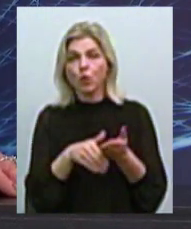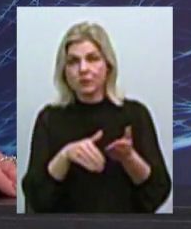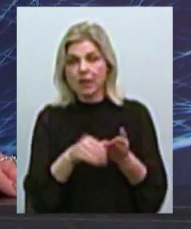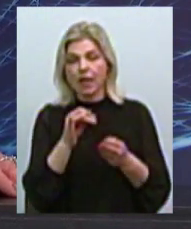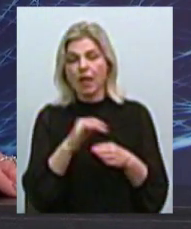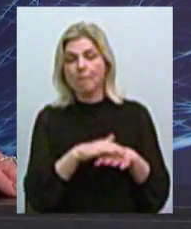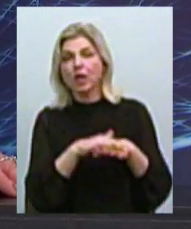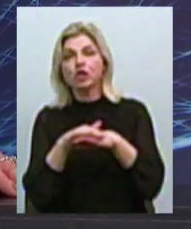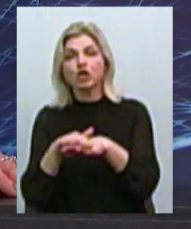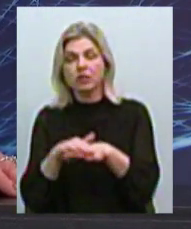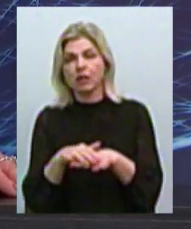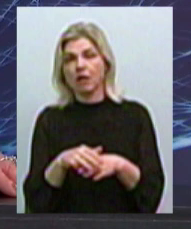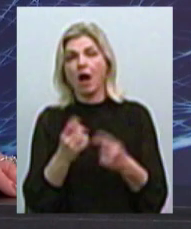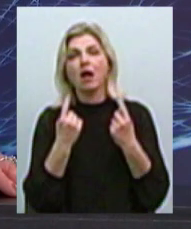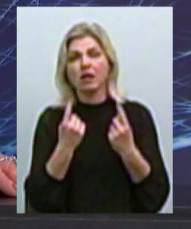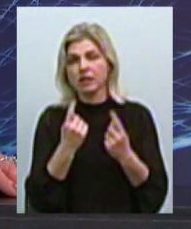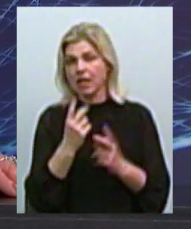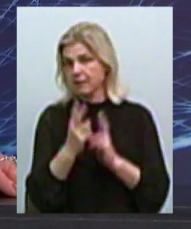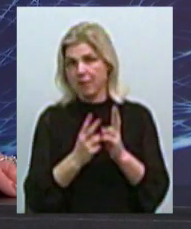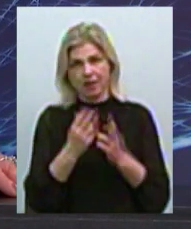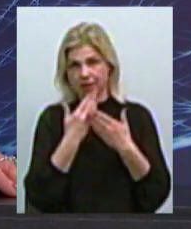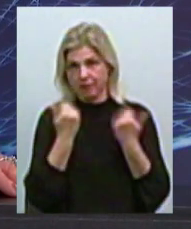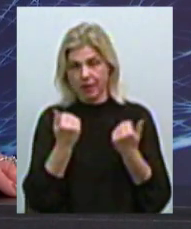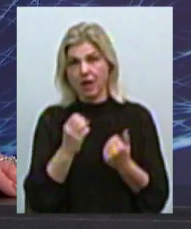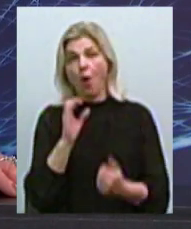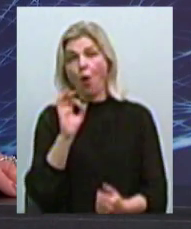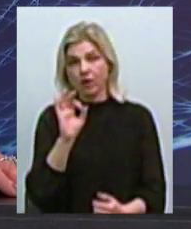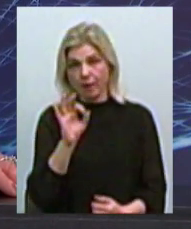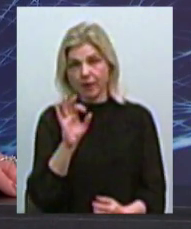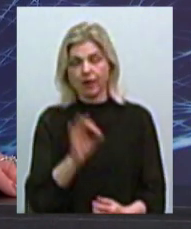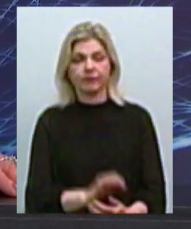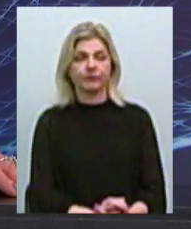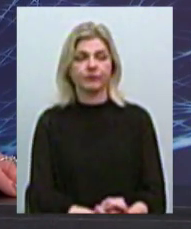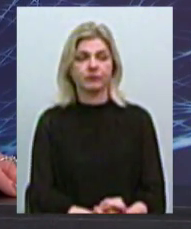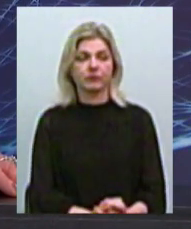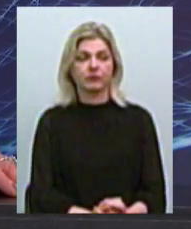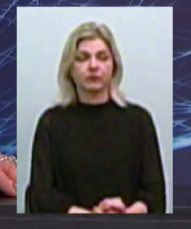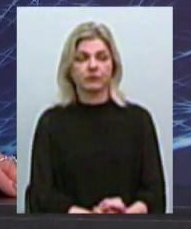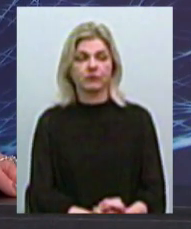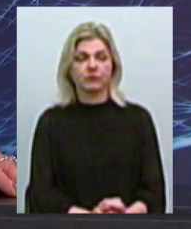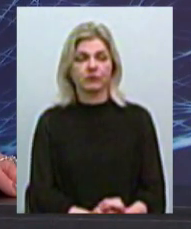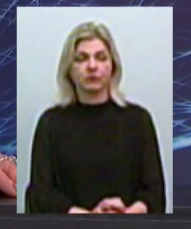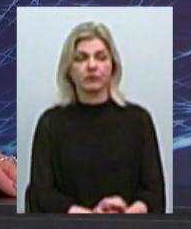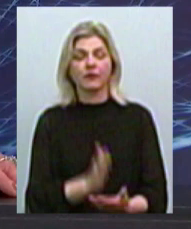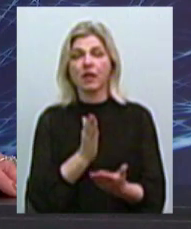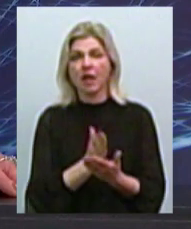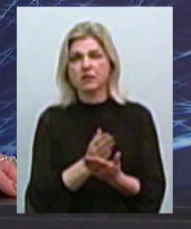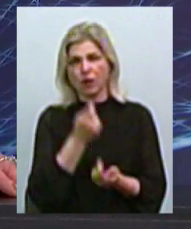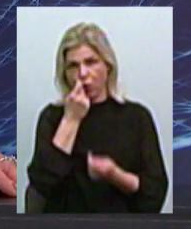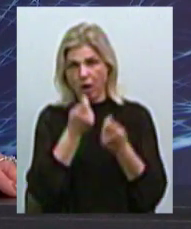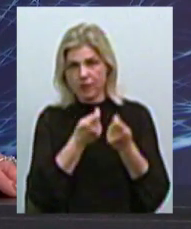выплаты кардинальных не произошло. с октября месяца есть некоторые нюансы